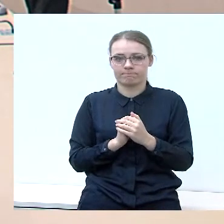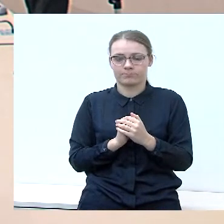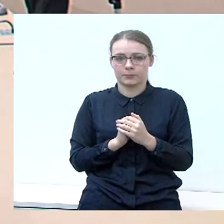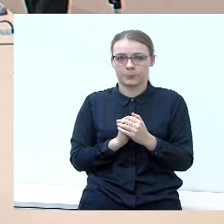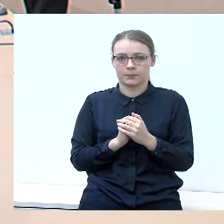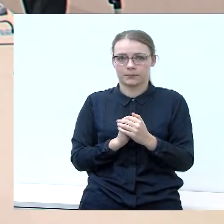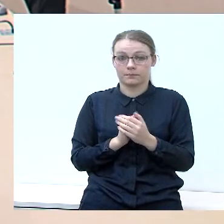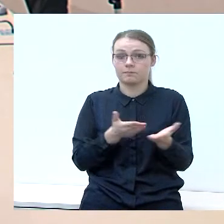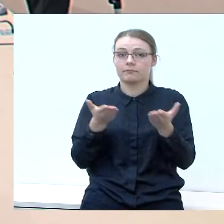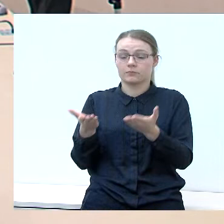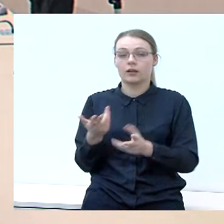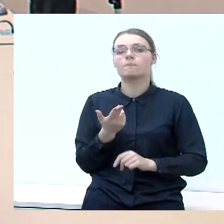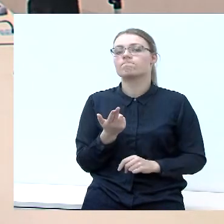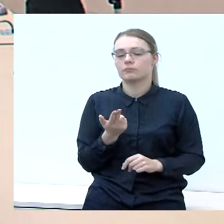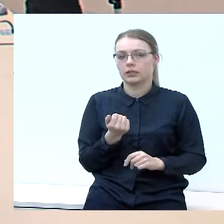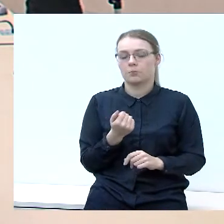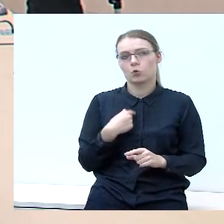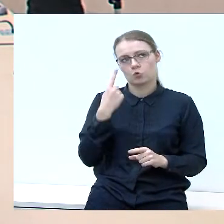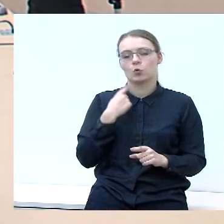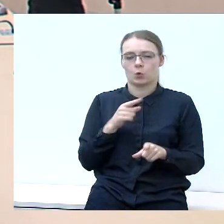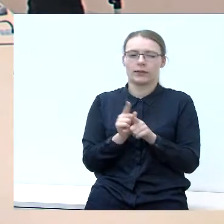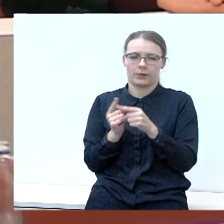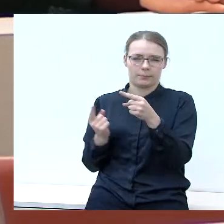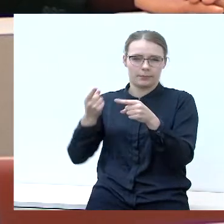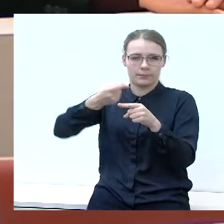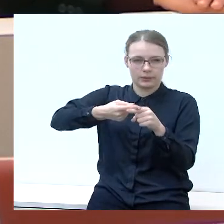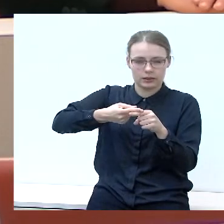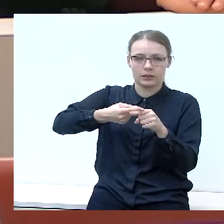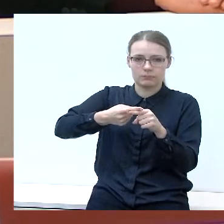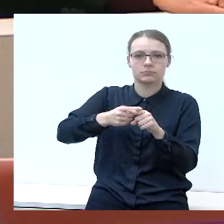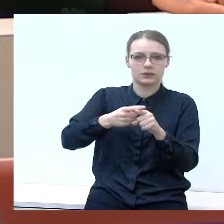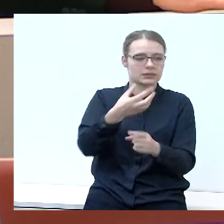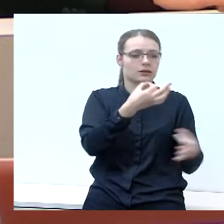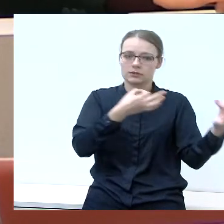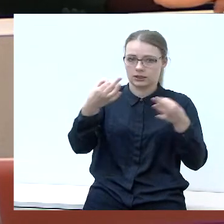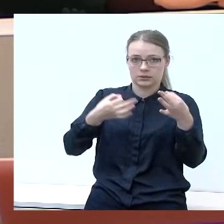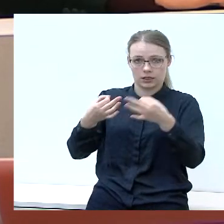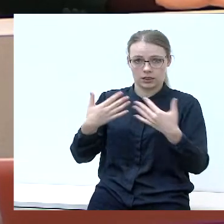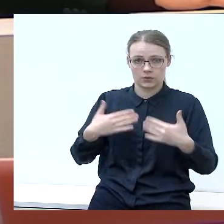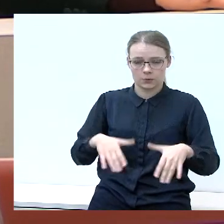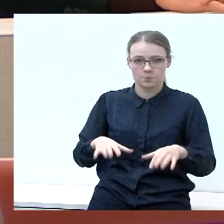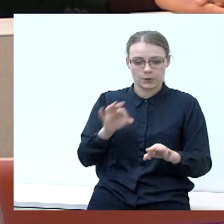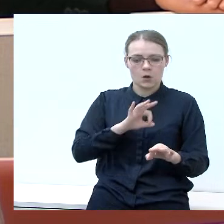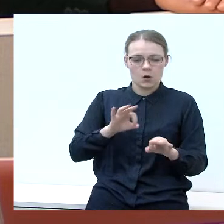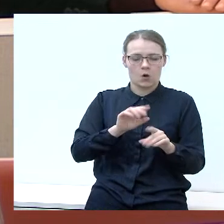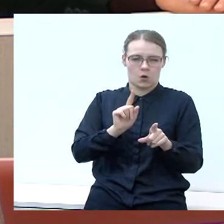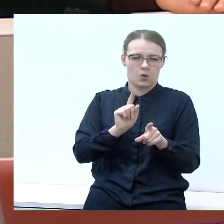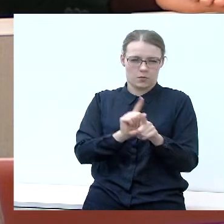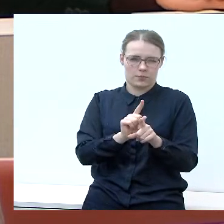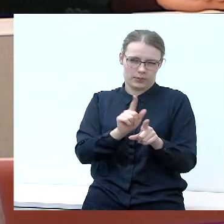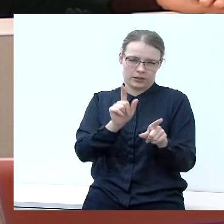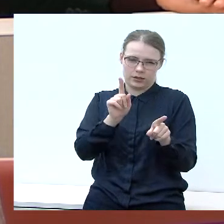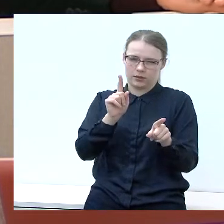Taip, aš norėčiau galvai papildyti visų pasisakiusių, lygai ypač dėl funkcinės zonos, kurie